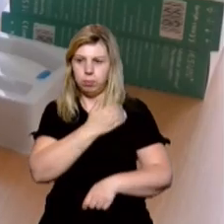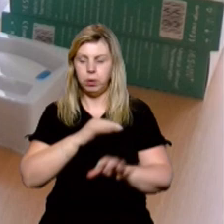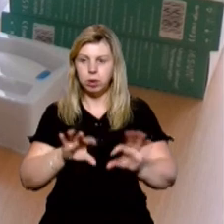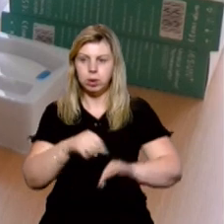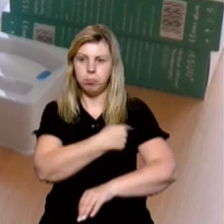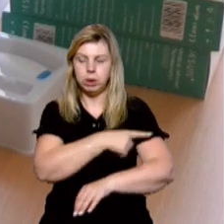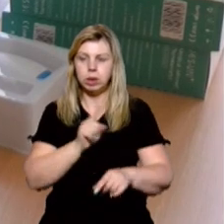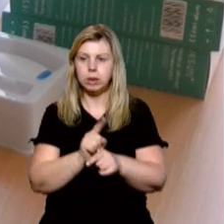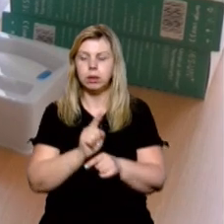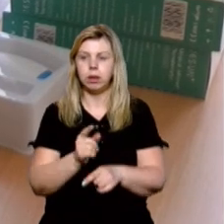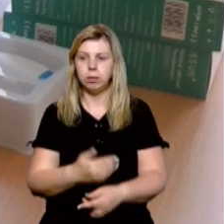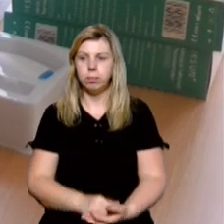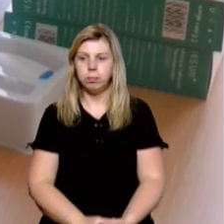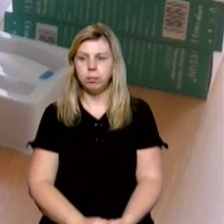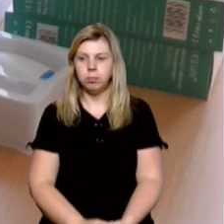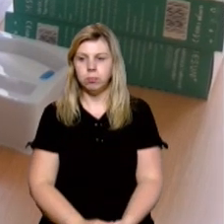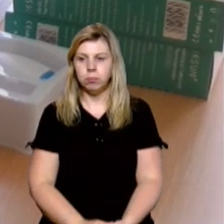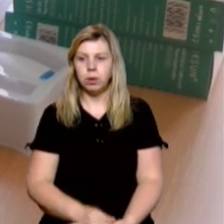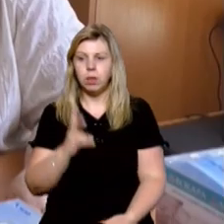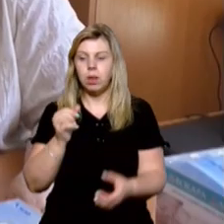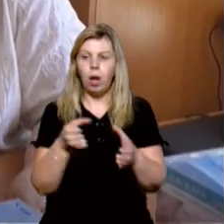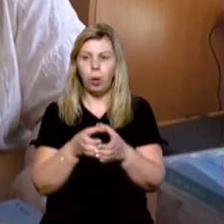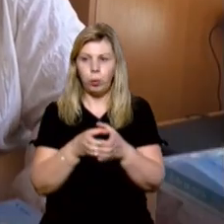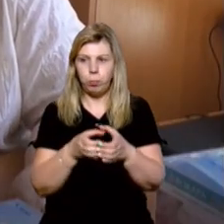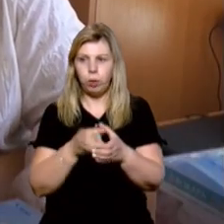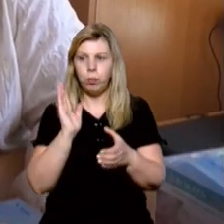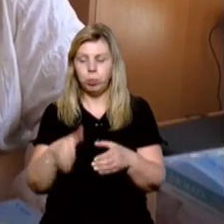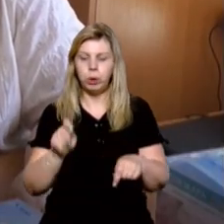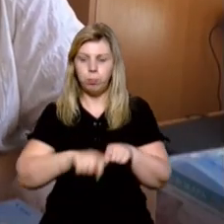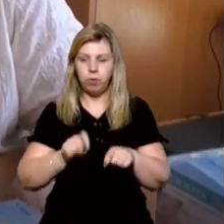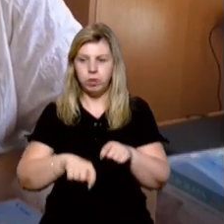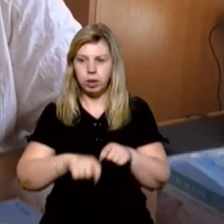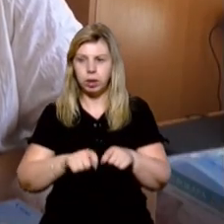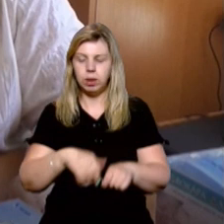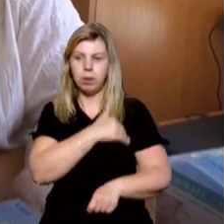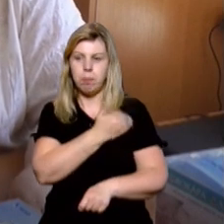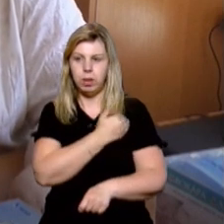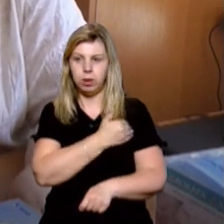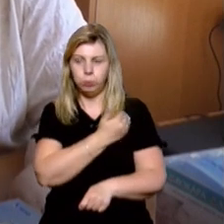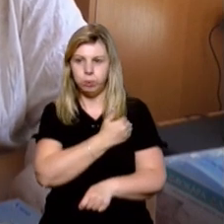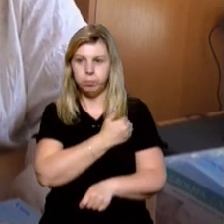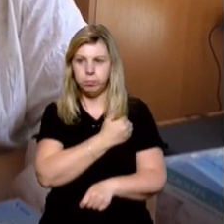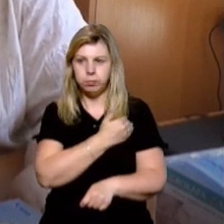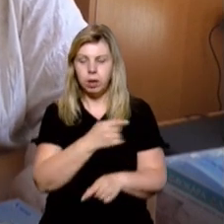медична сестра Людмила Куничак. На групах буде вимірюватися температура